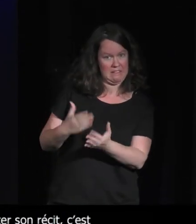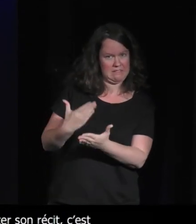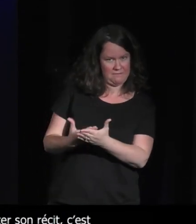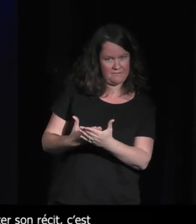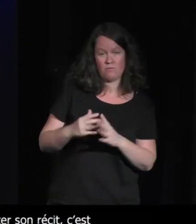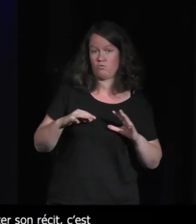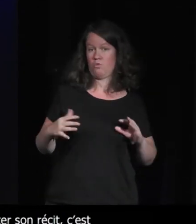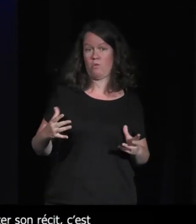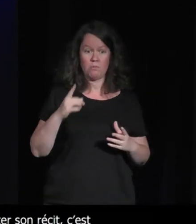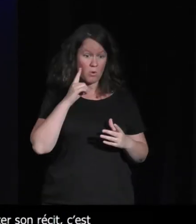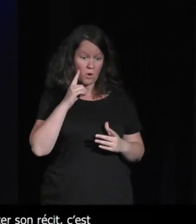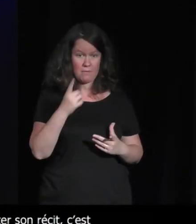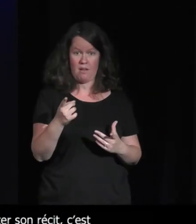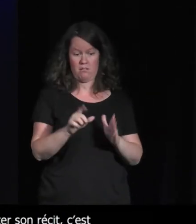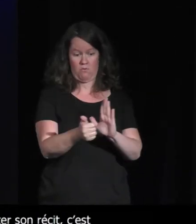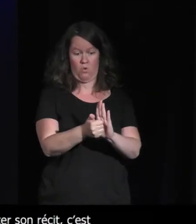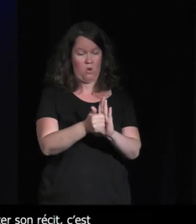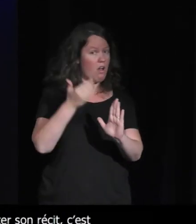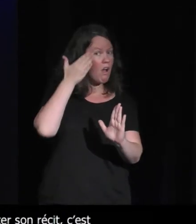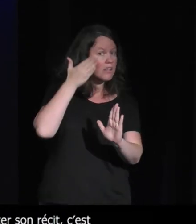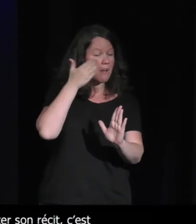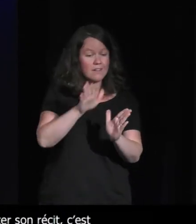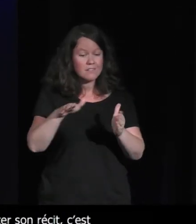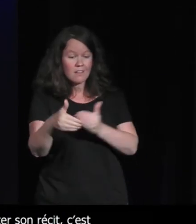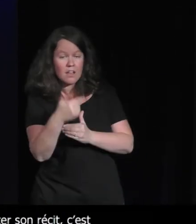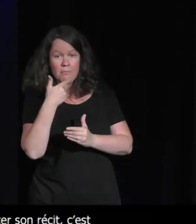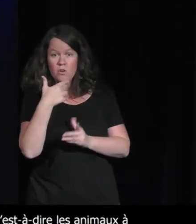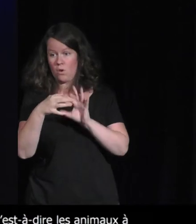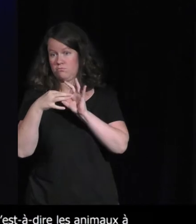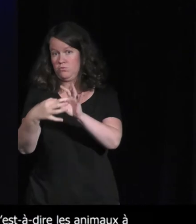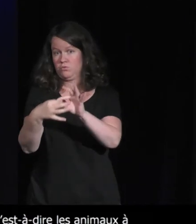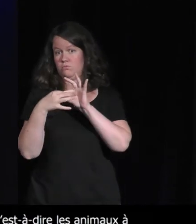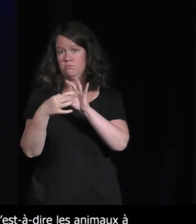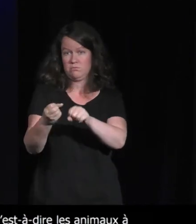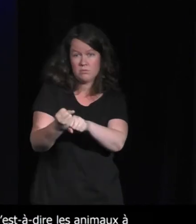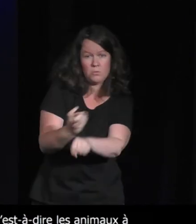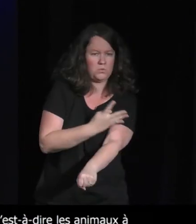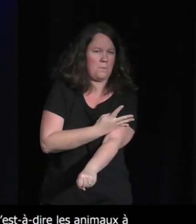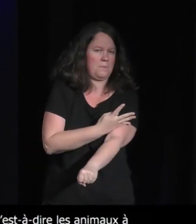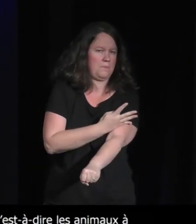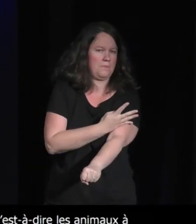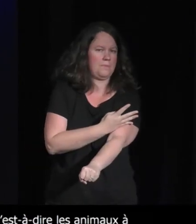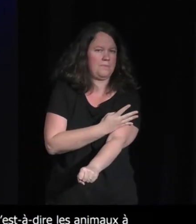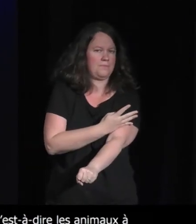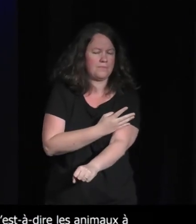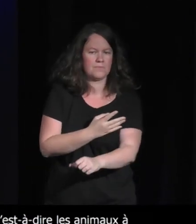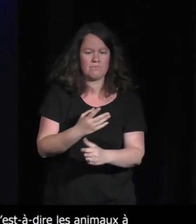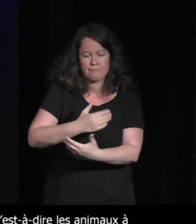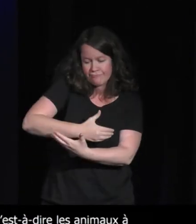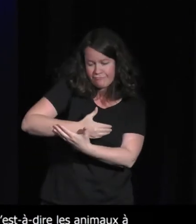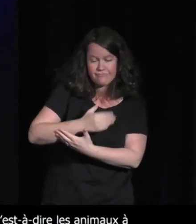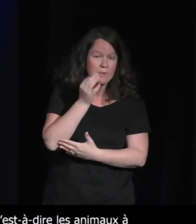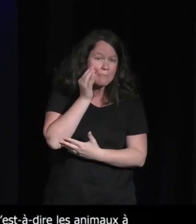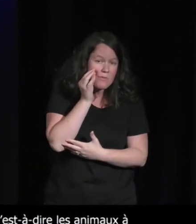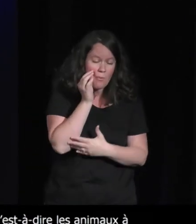animal qui sont fortement empreintes d'émotivité d'émotion le côté mignon